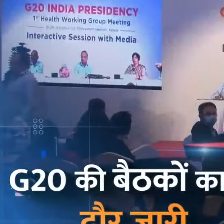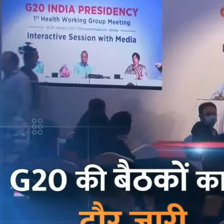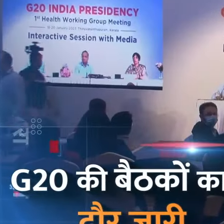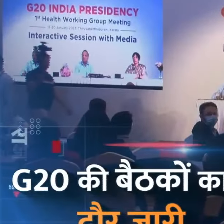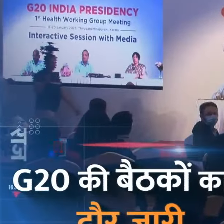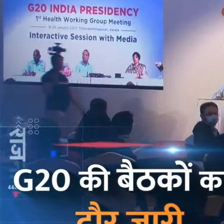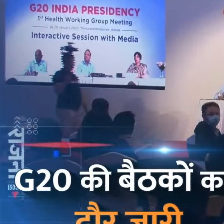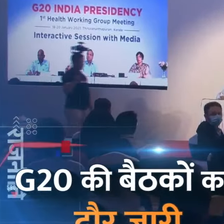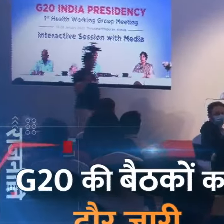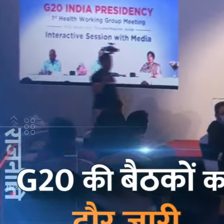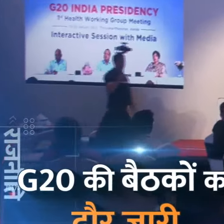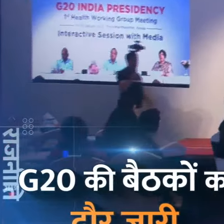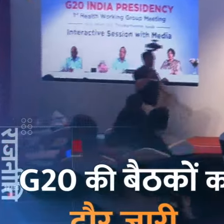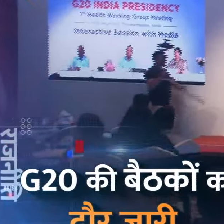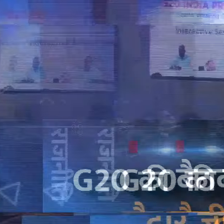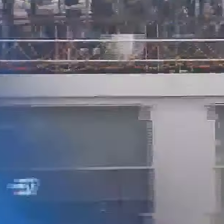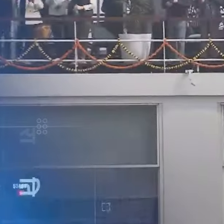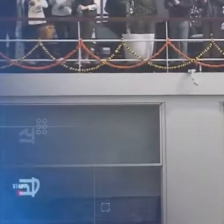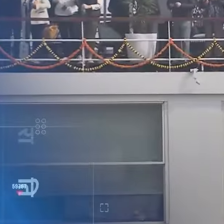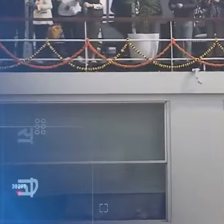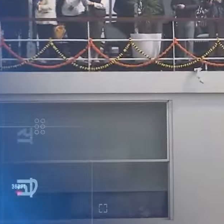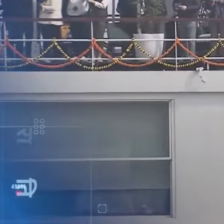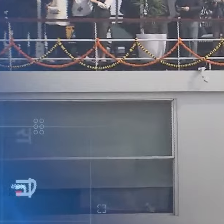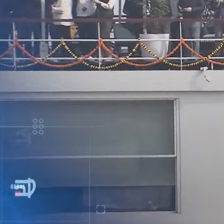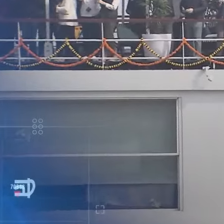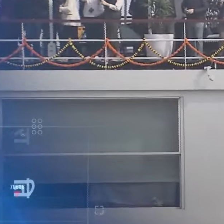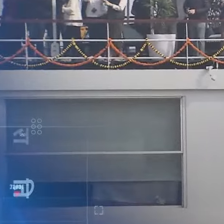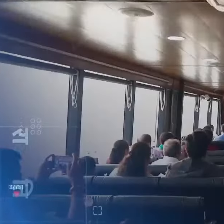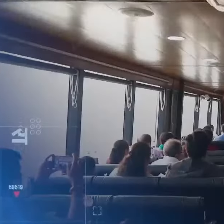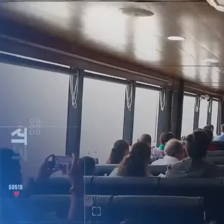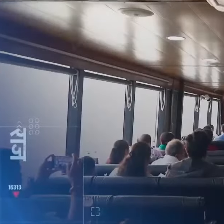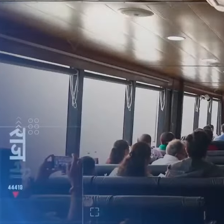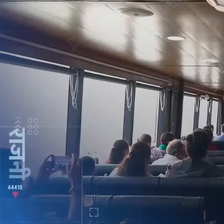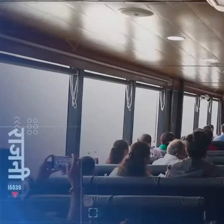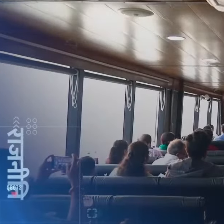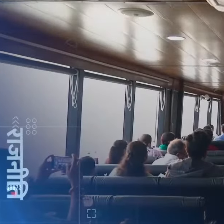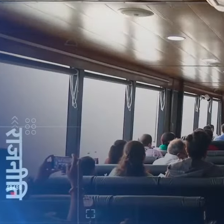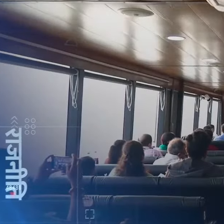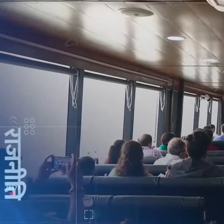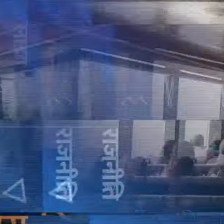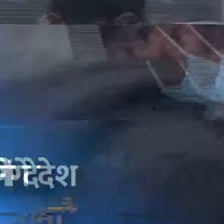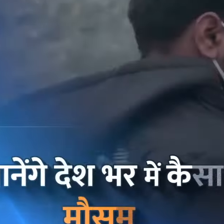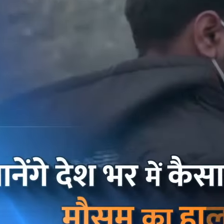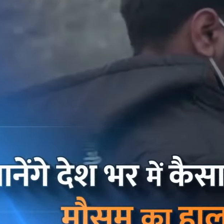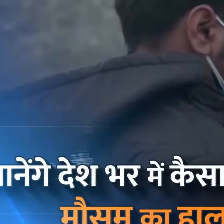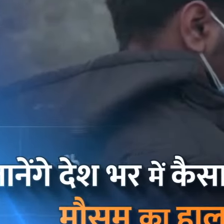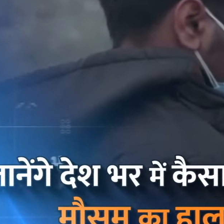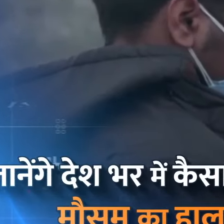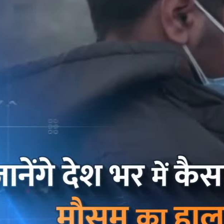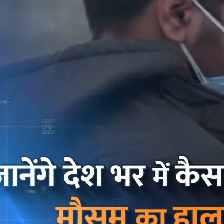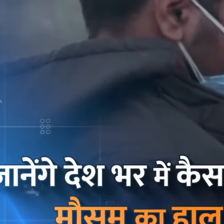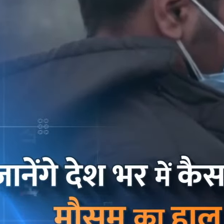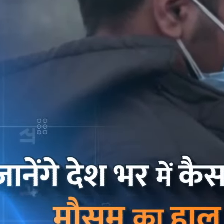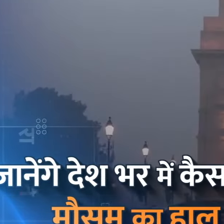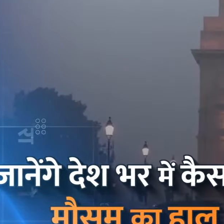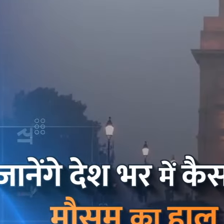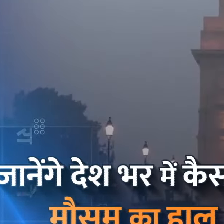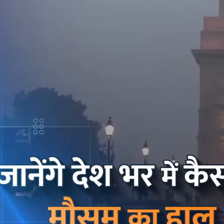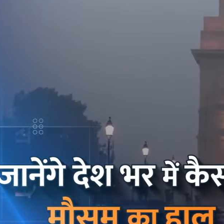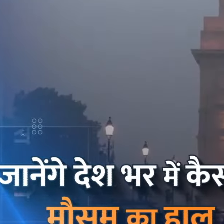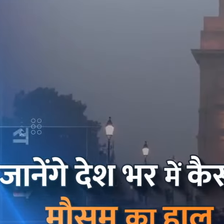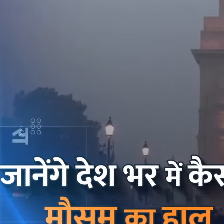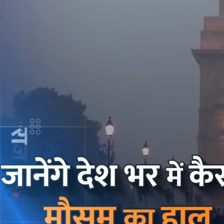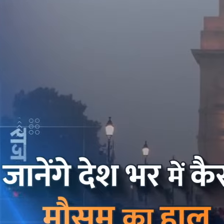ट्वेंटी की बैठकों का दोर जारी पटना पहुचा रिवर क्रूज गंगा विलाज जानेंगे देश भर में